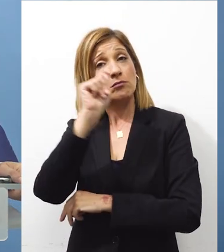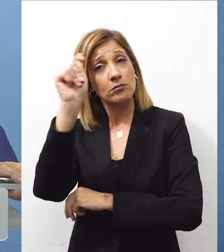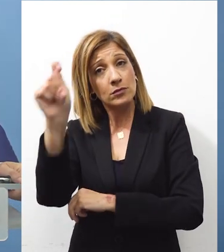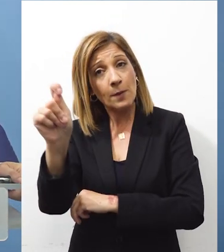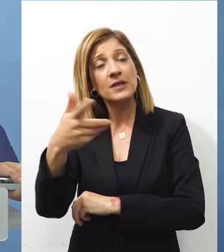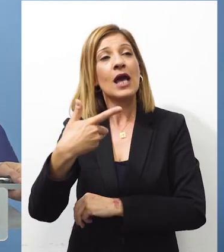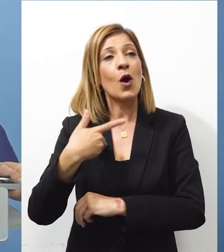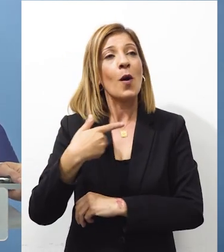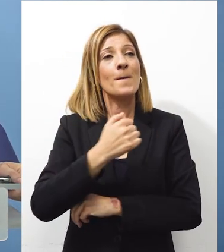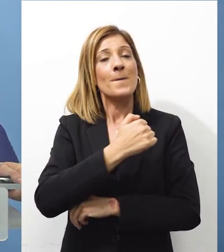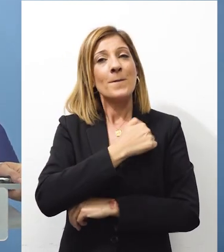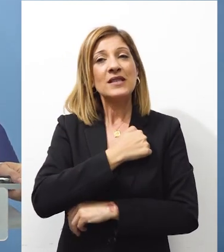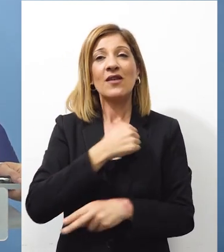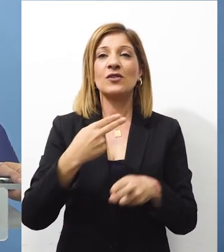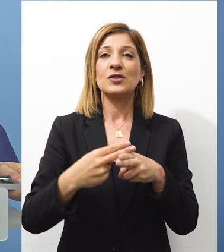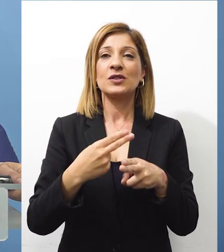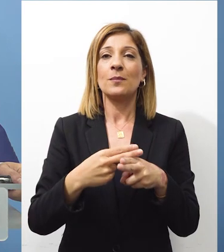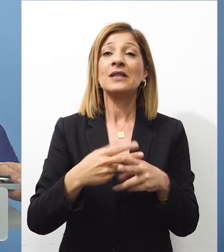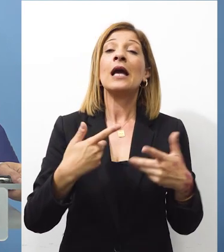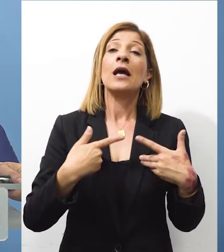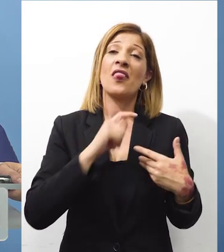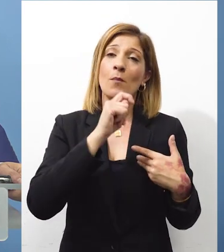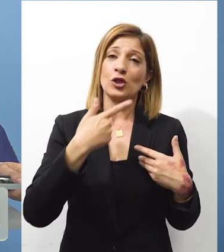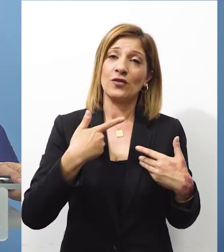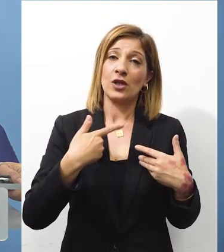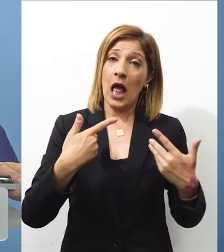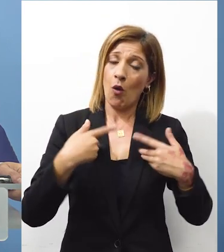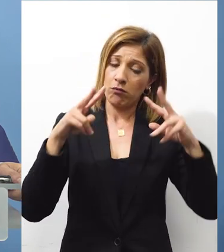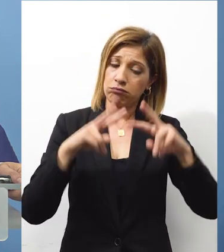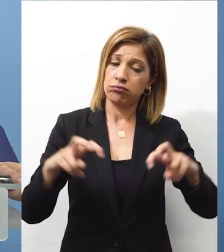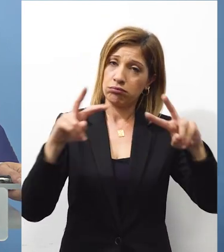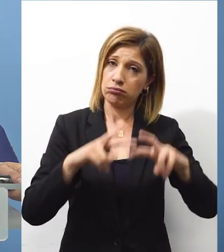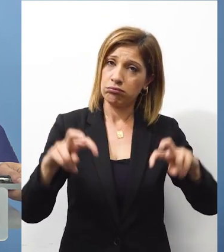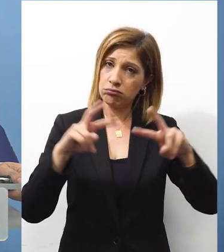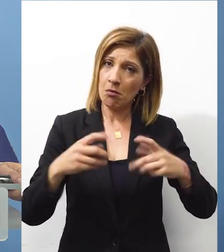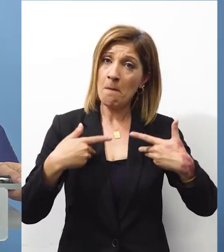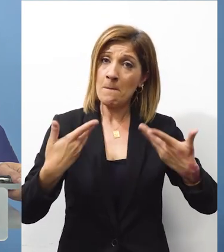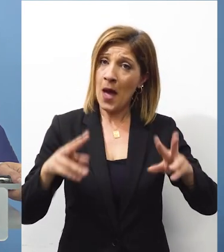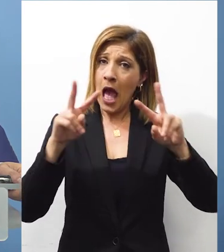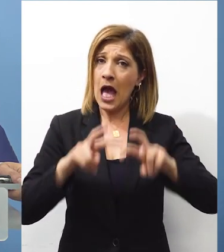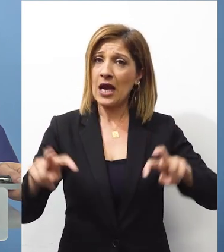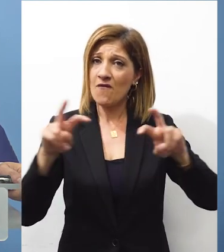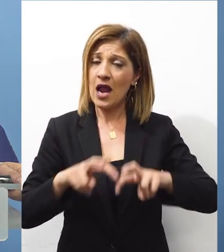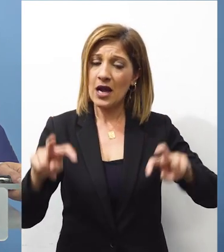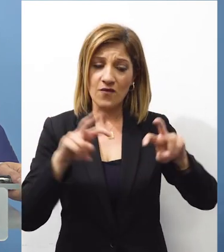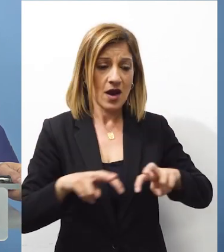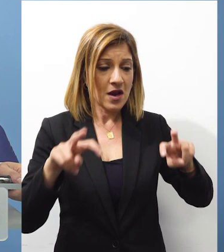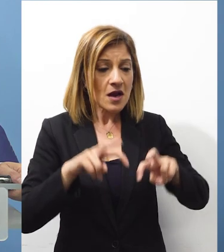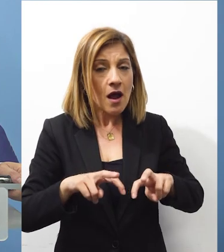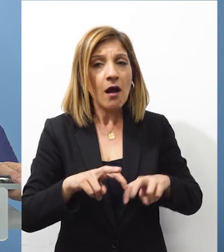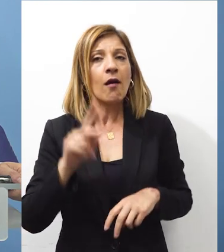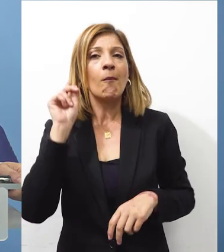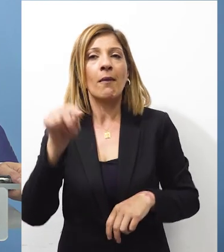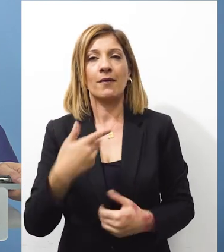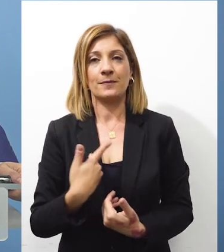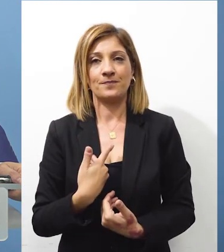Είμαι βέβαιος ότι αυτό που θα έχει σημασία θα ήταν η... Κοιτάξτε, εγώ τα έψαξα με κάποιες υπηρεσίες Αλλά δεν μελαμβάνουν